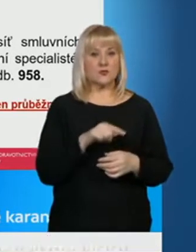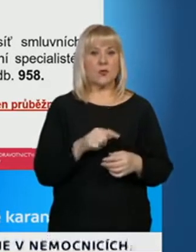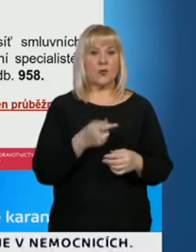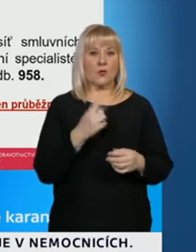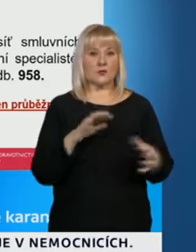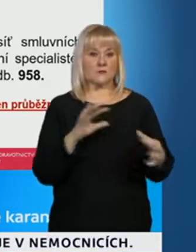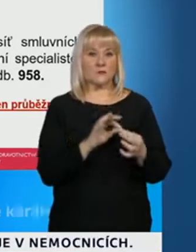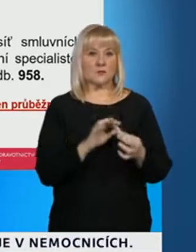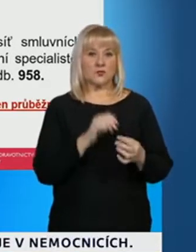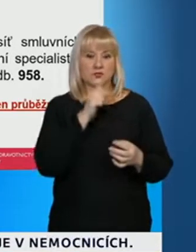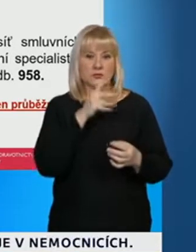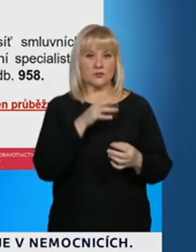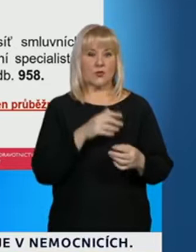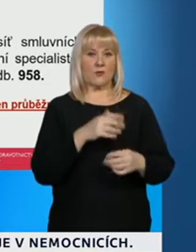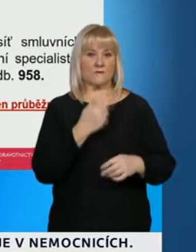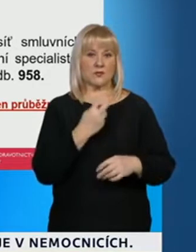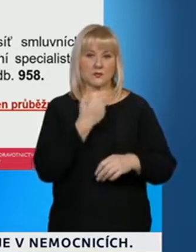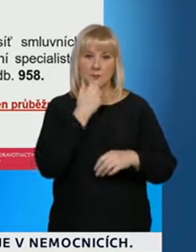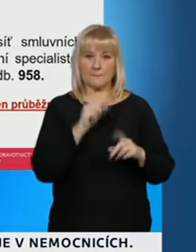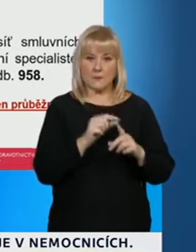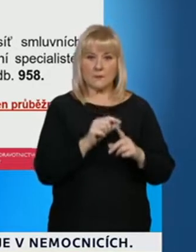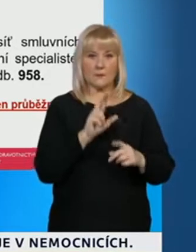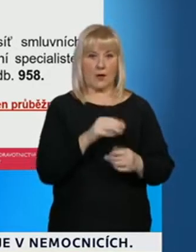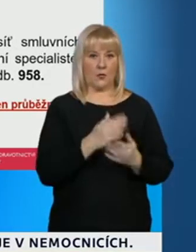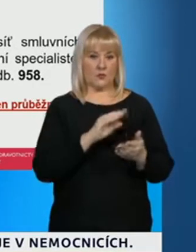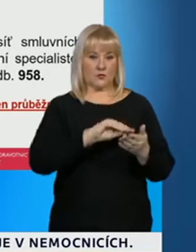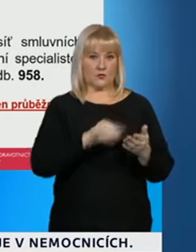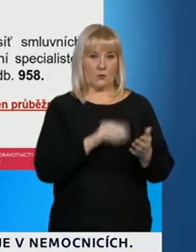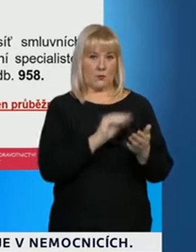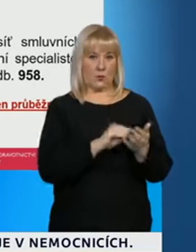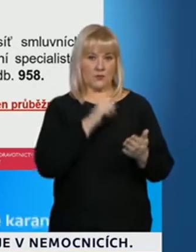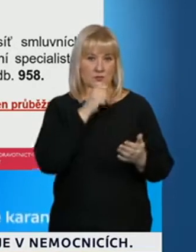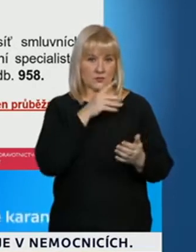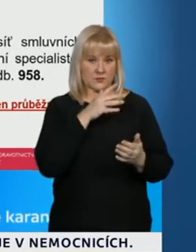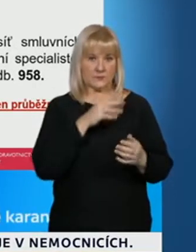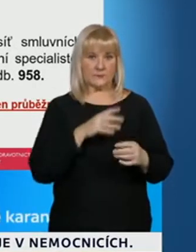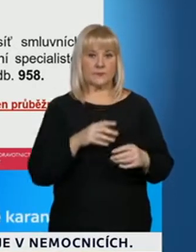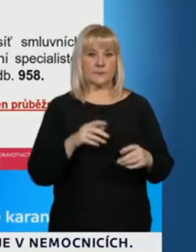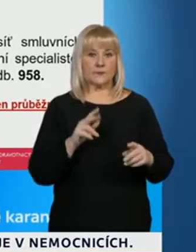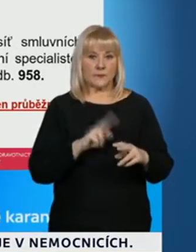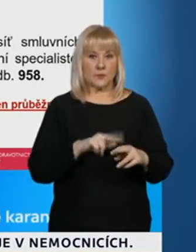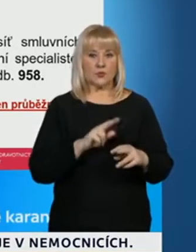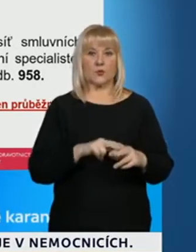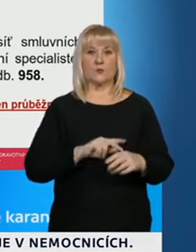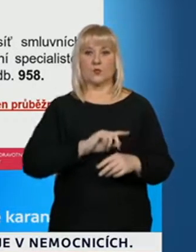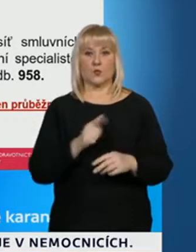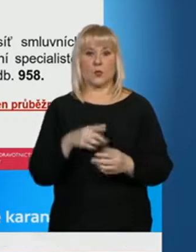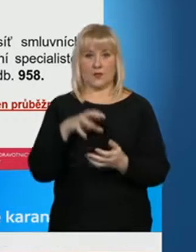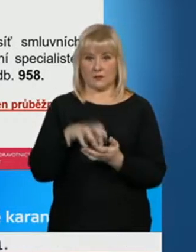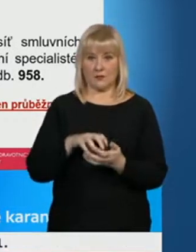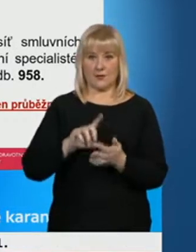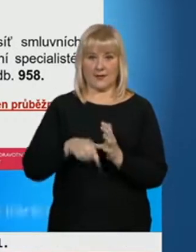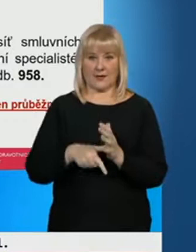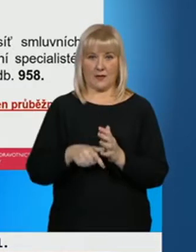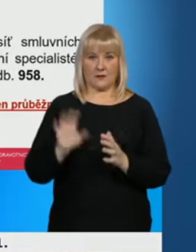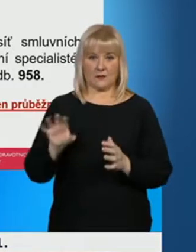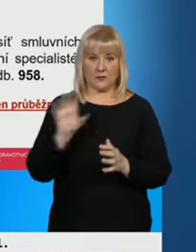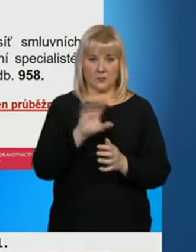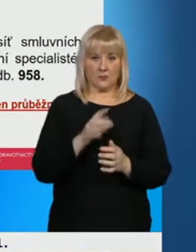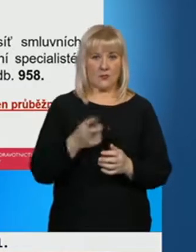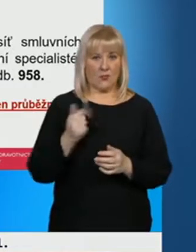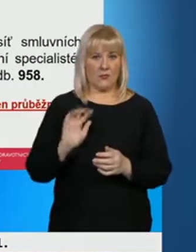zdravotní pojišťovny, kde je nasmilován vatřičný výkon, tzv. páteřní síti. Kategorie 2 regionální sítě nebo